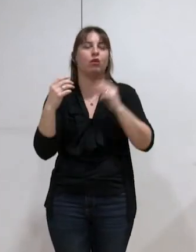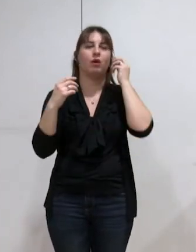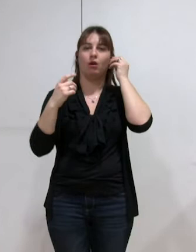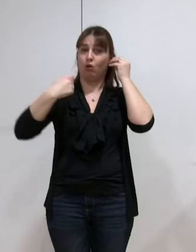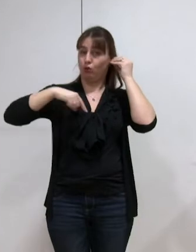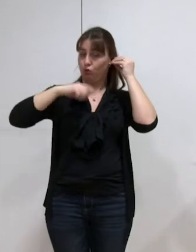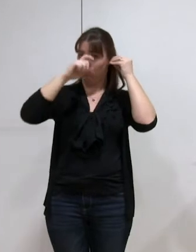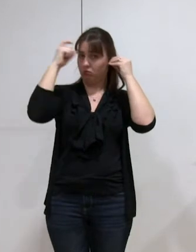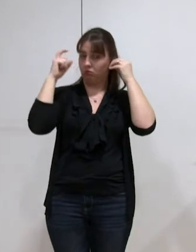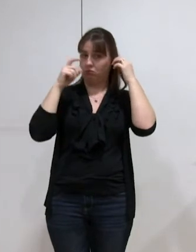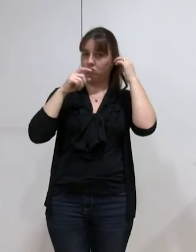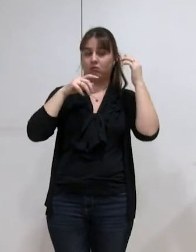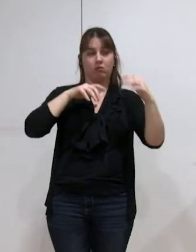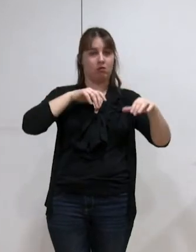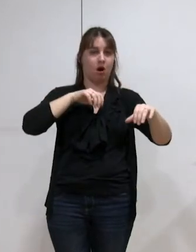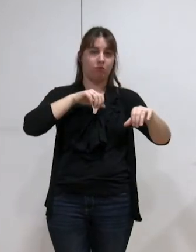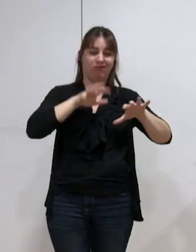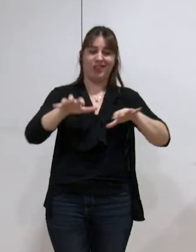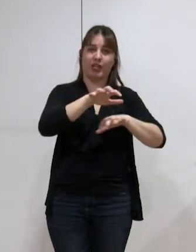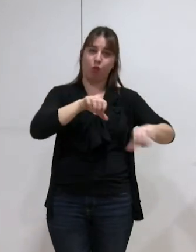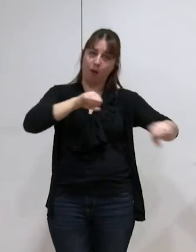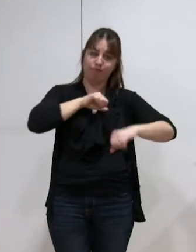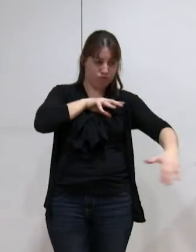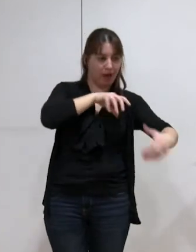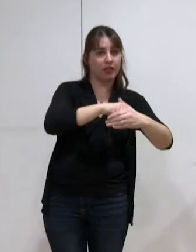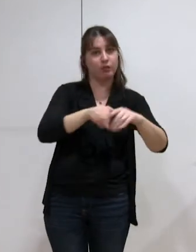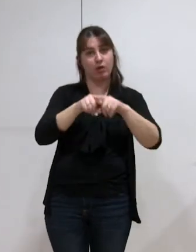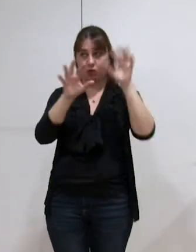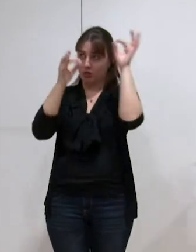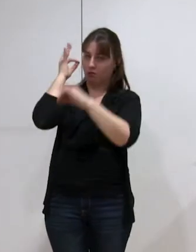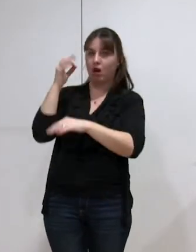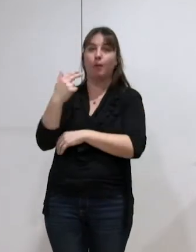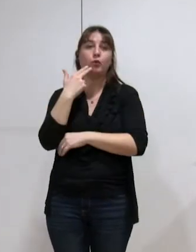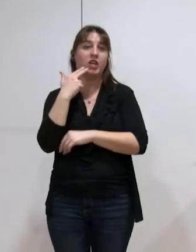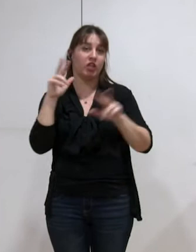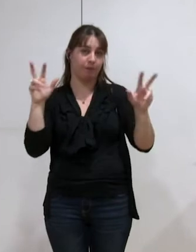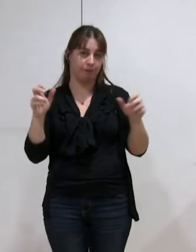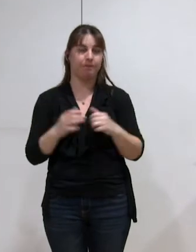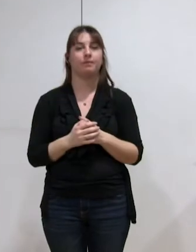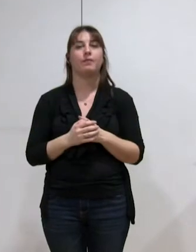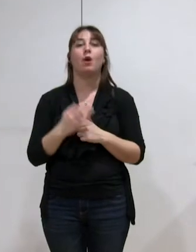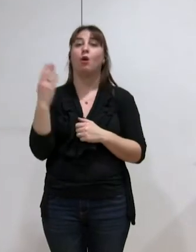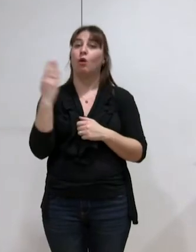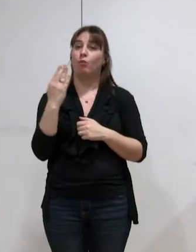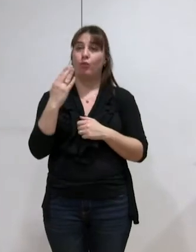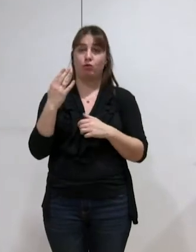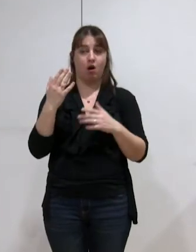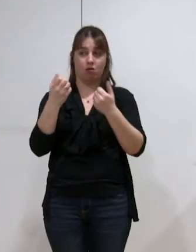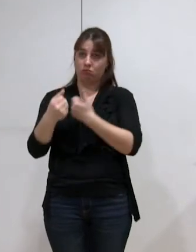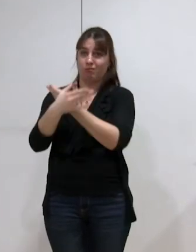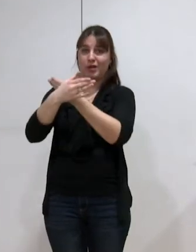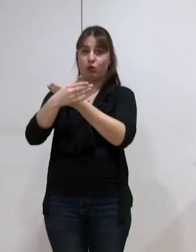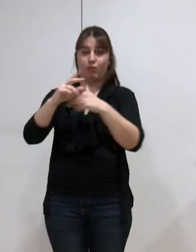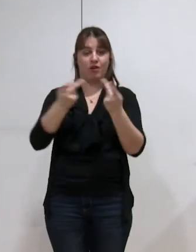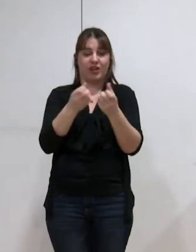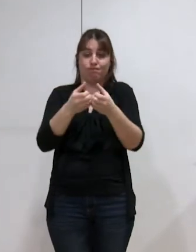usagers et acteurs de ce territoire. Et pour tirer profit au maximum de cette métropole,